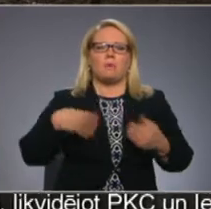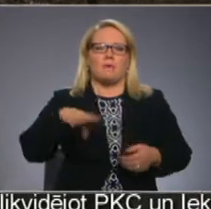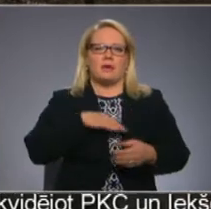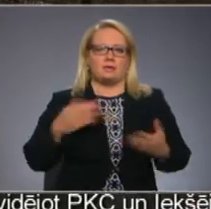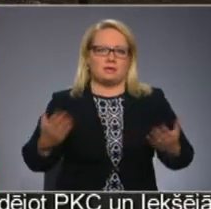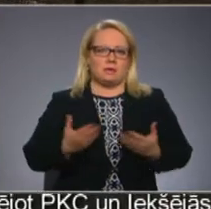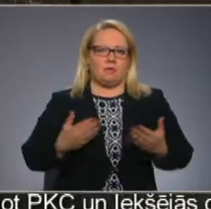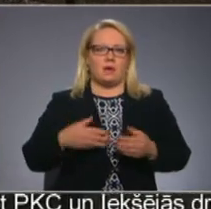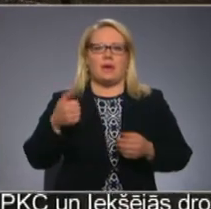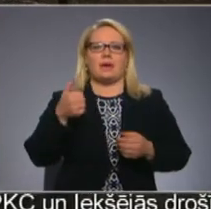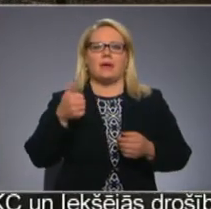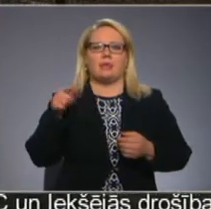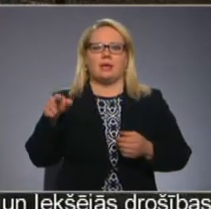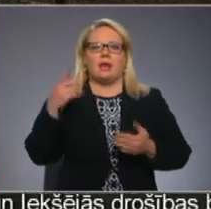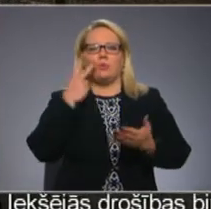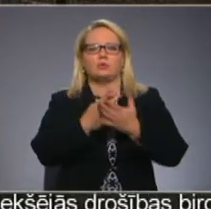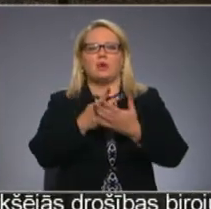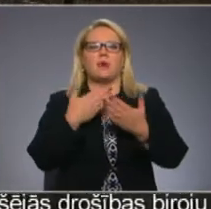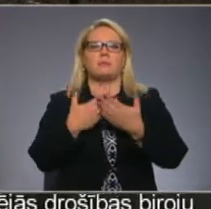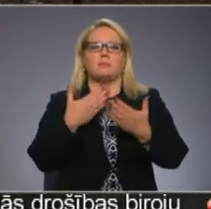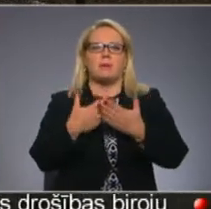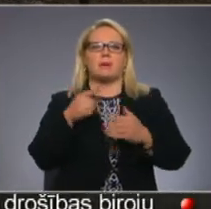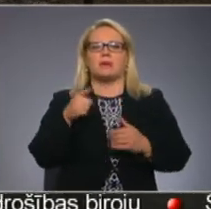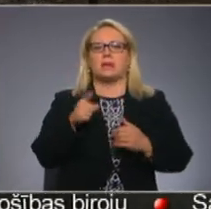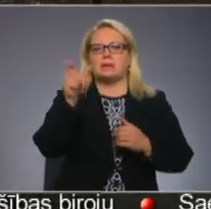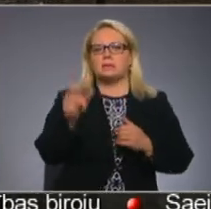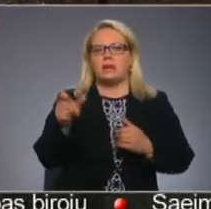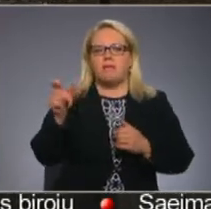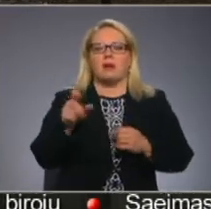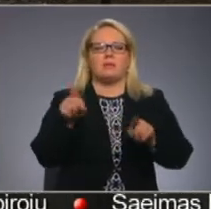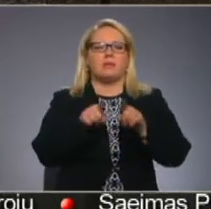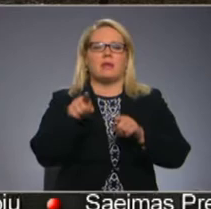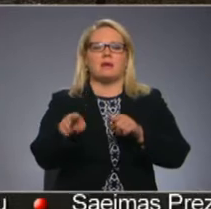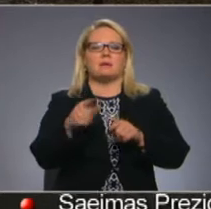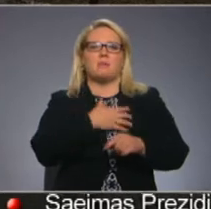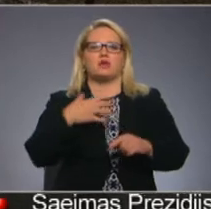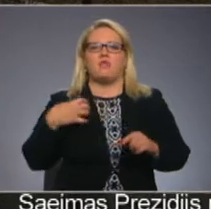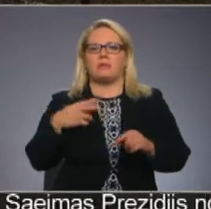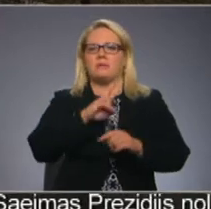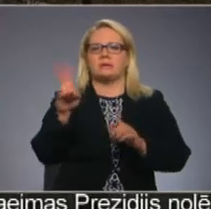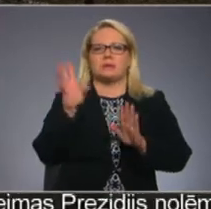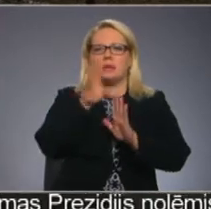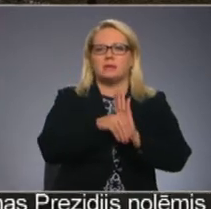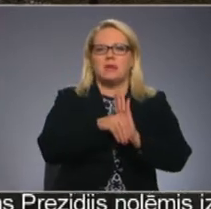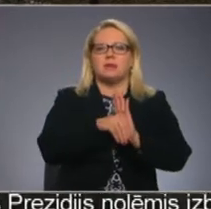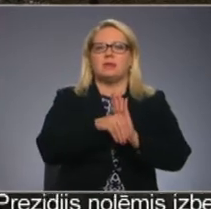Getliņa ir uzskatāms piemērs, ka tie cilvēki, tās pašvaldības, kas ir iesaistītas